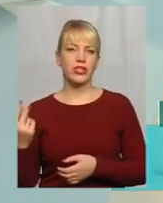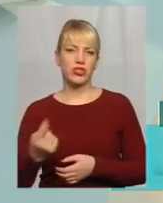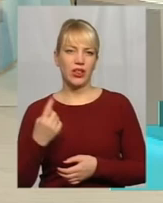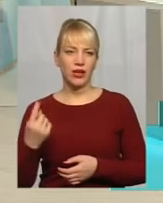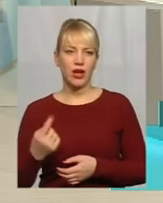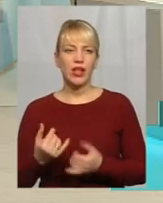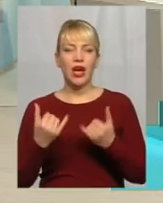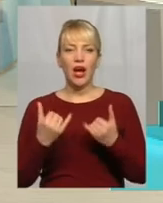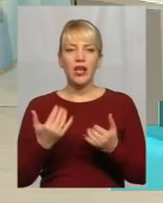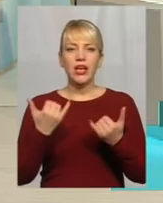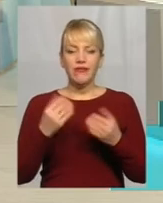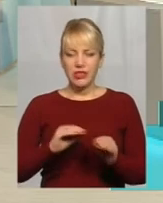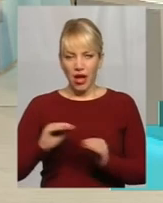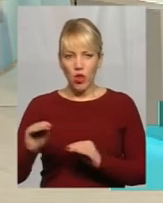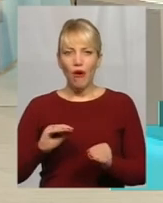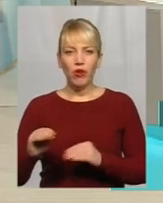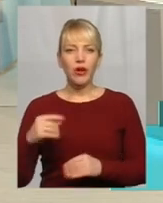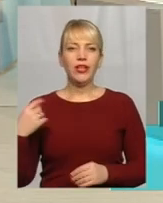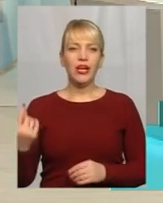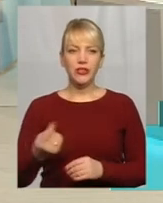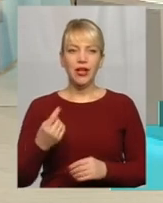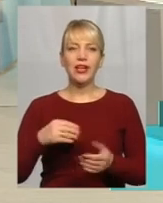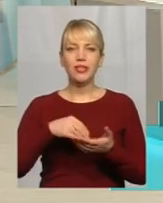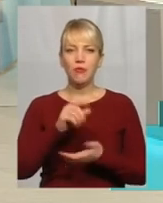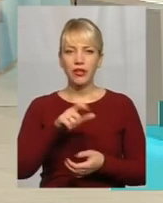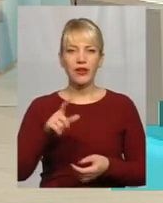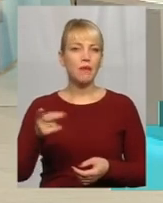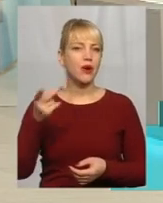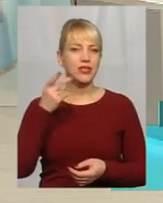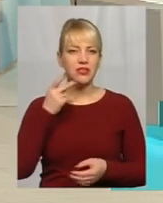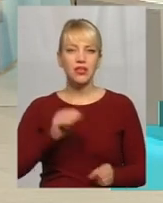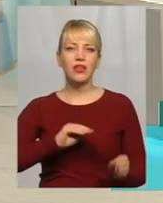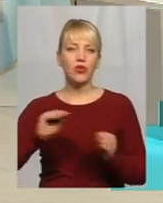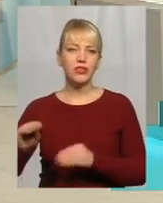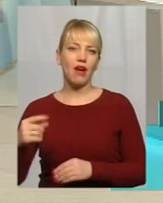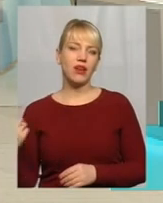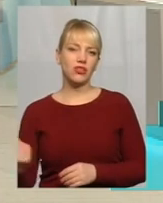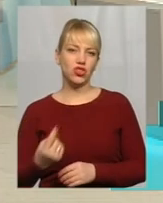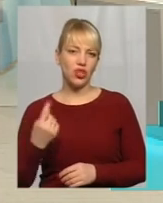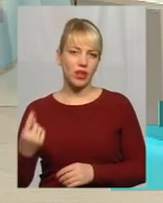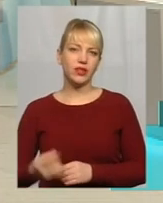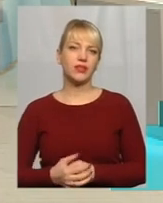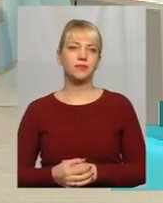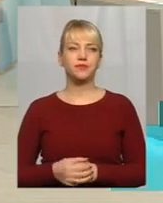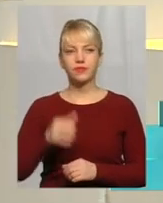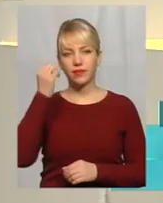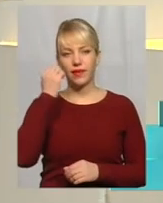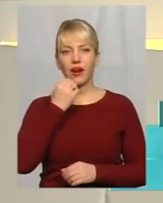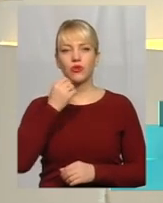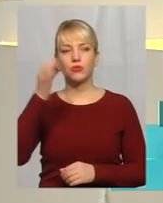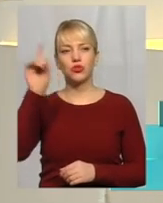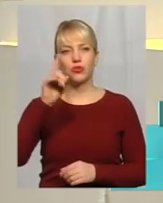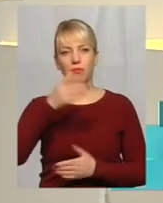Наразі встановлюються лічильники? Споживачі постійно встановлюють лічильники Дякую, я хочу нагадати